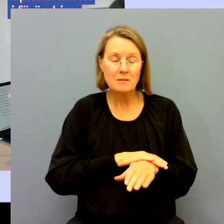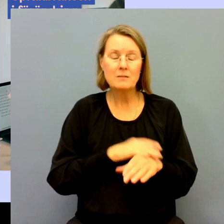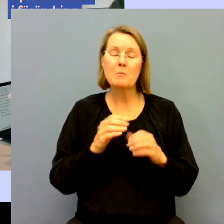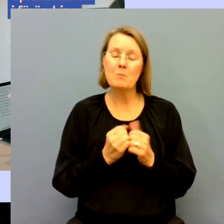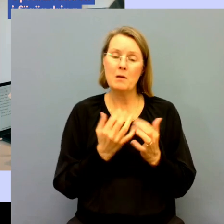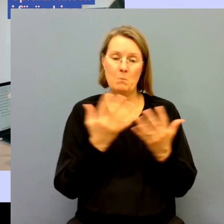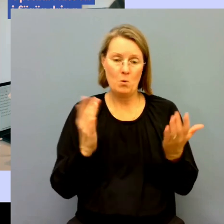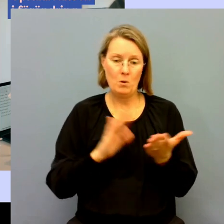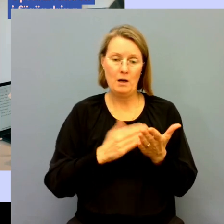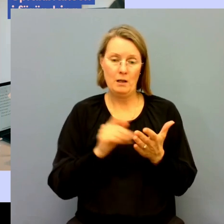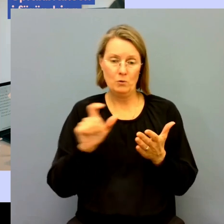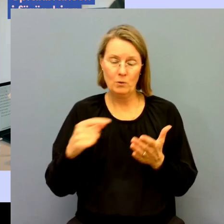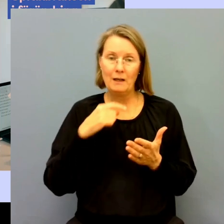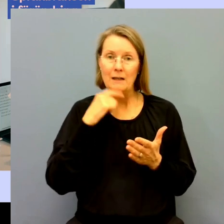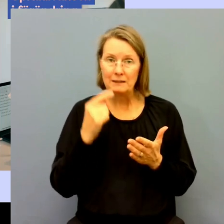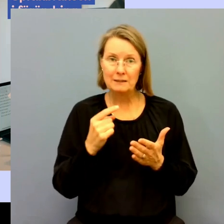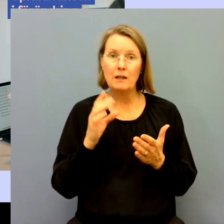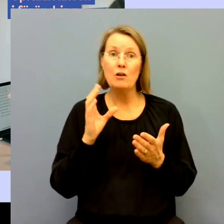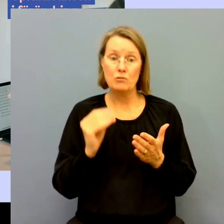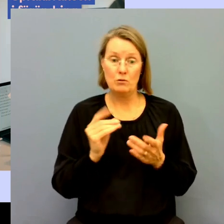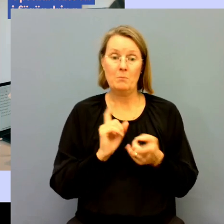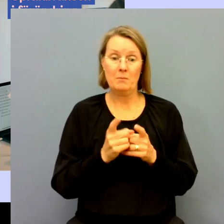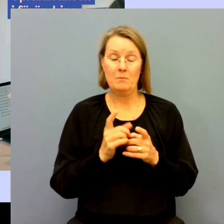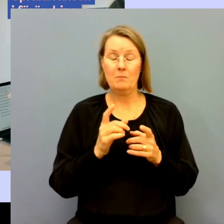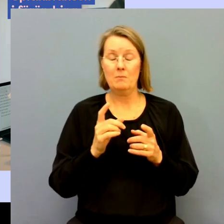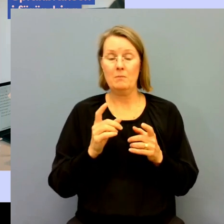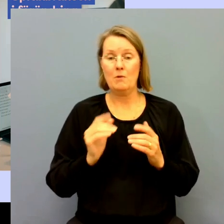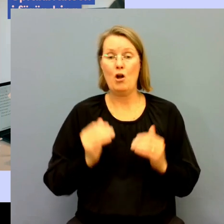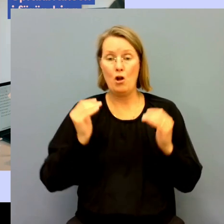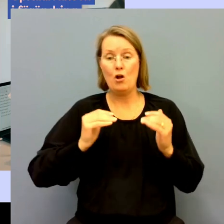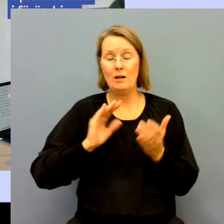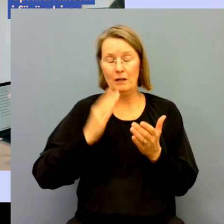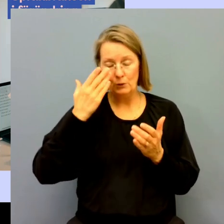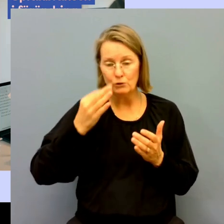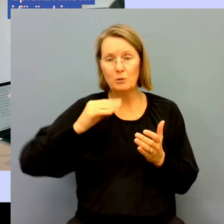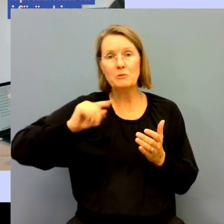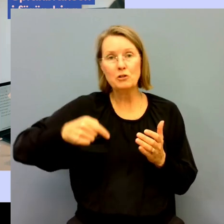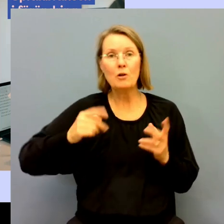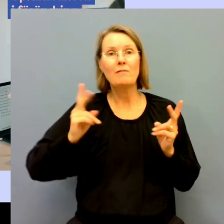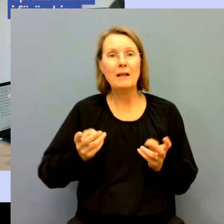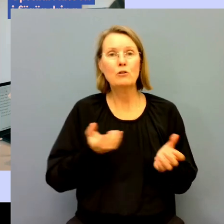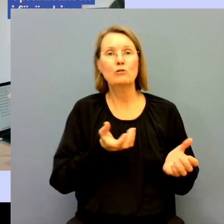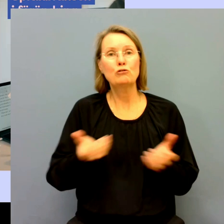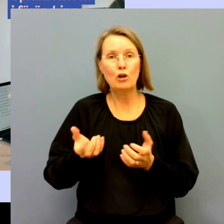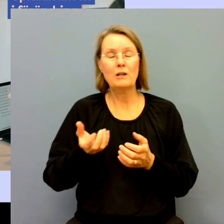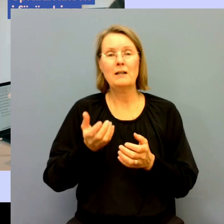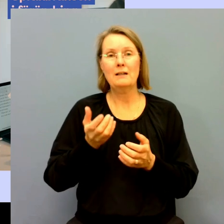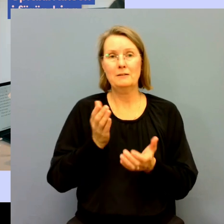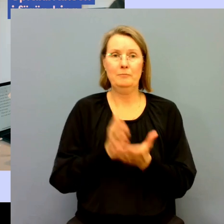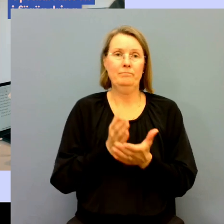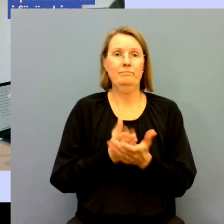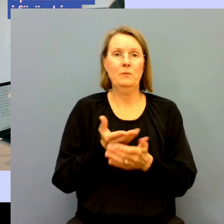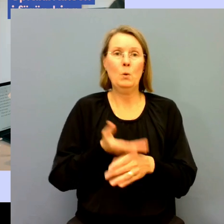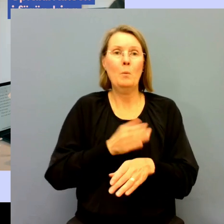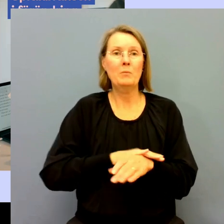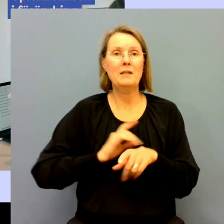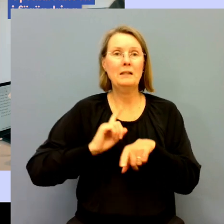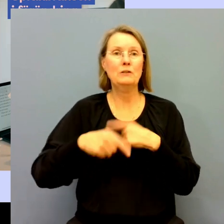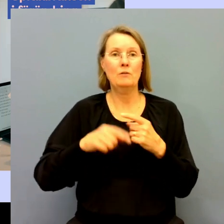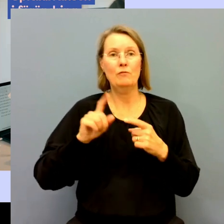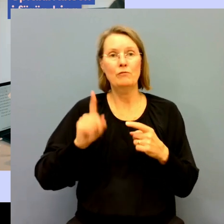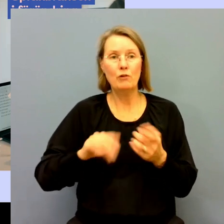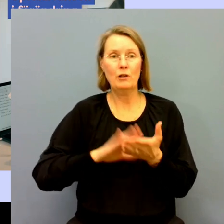många vittnar om att trots de här höga kunskapskraven så saknas det relevant kompetensutveckling